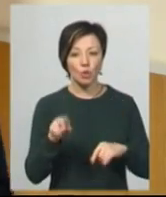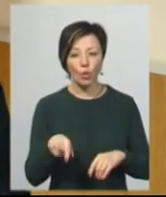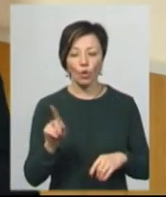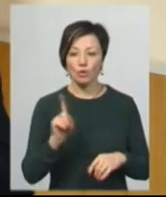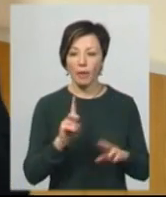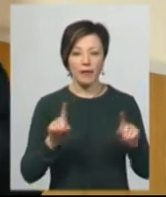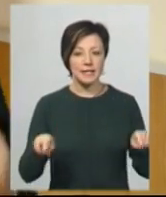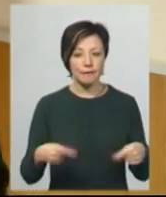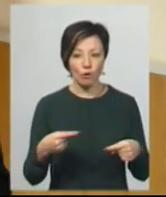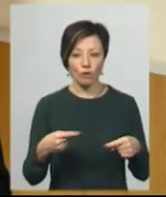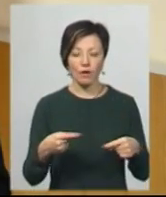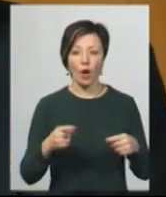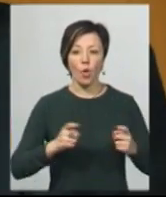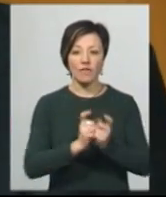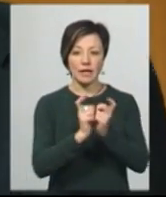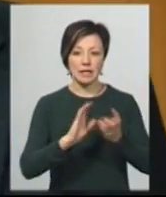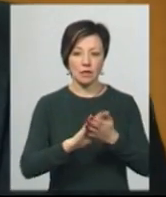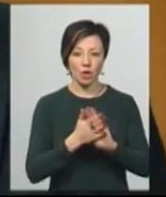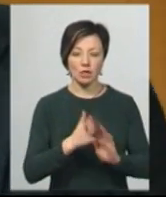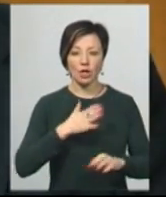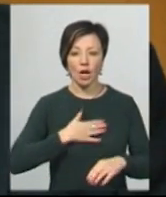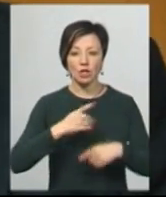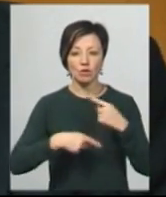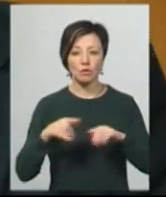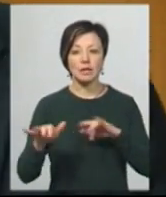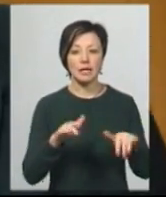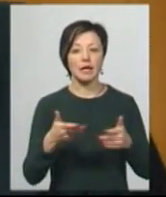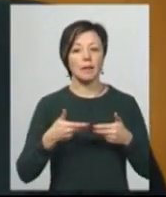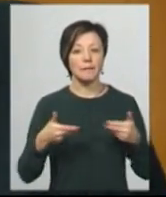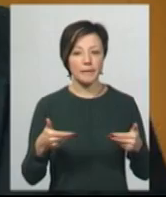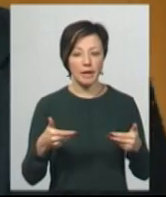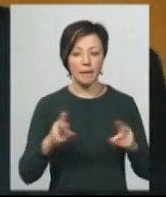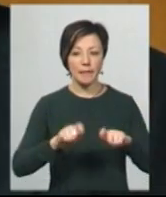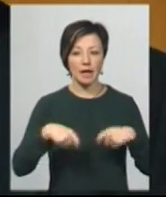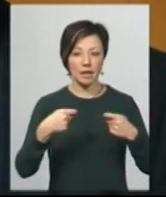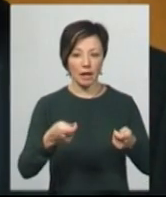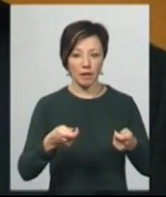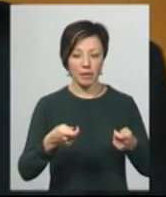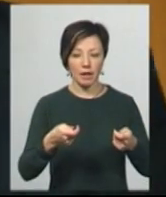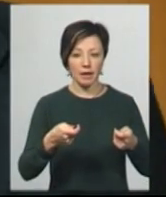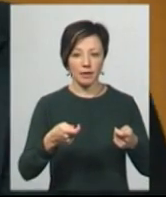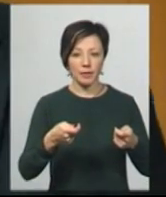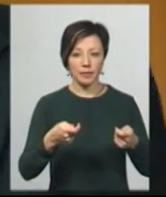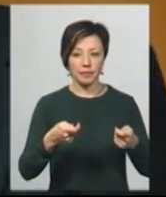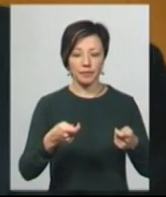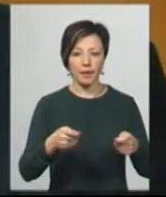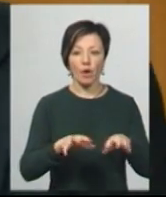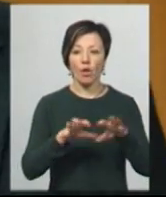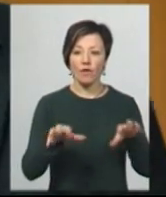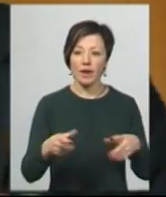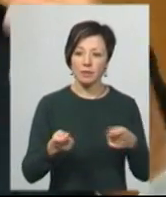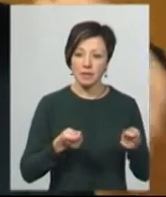створювати конфліктні ситуації. Наші наступні дії ми передаємо і голові